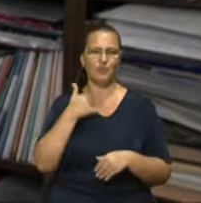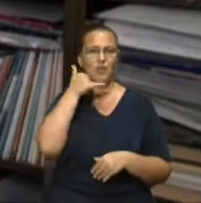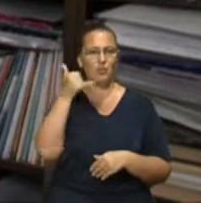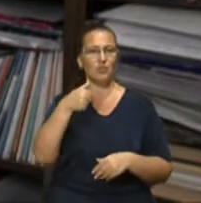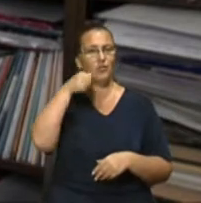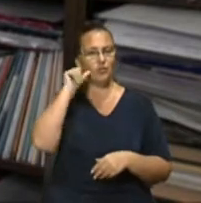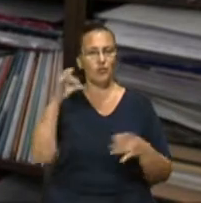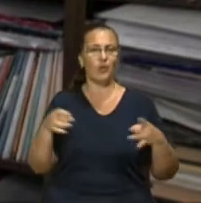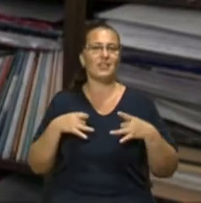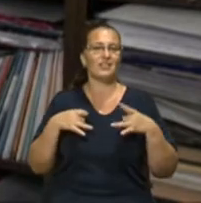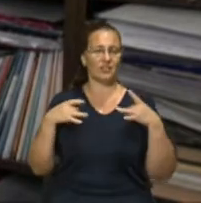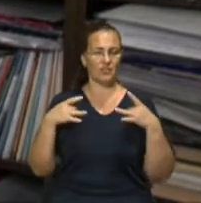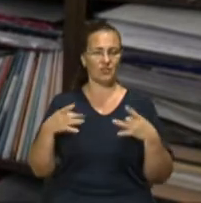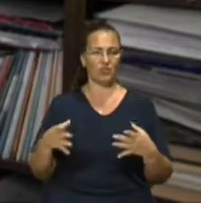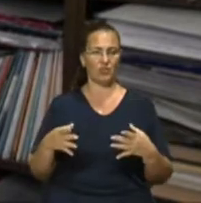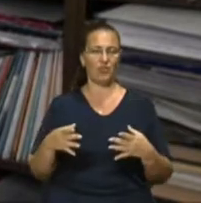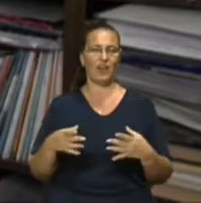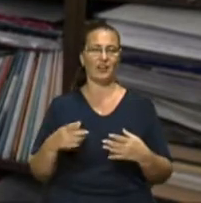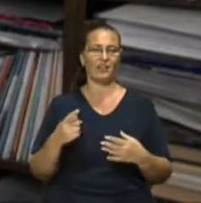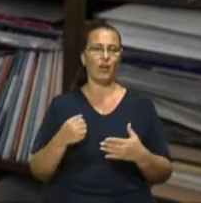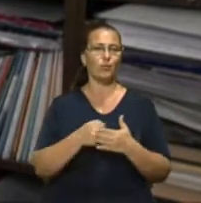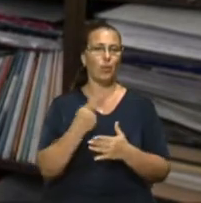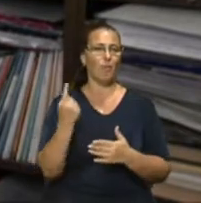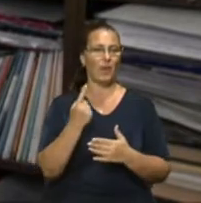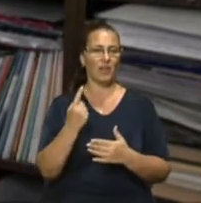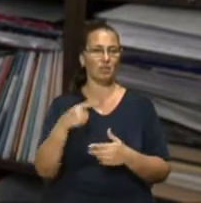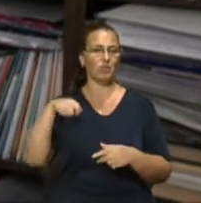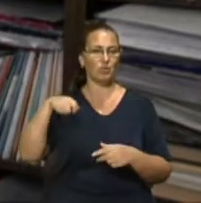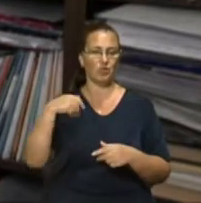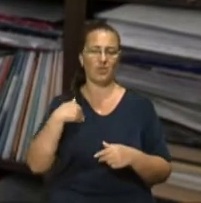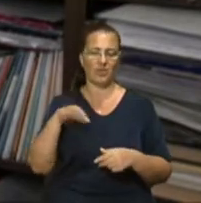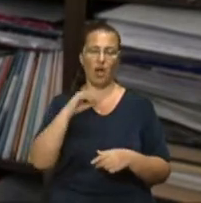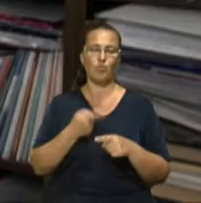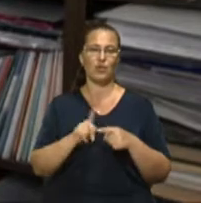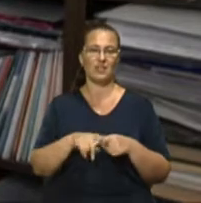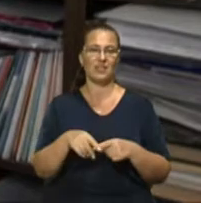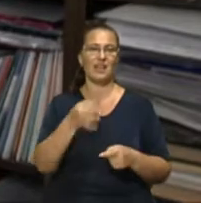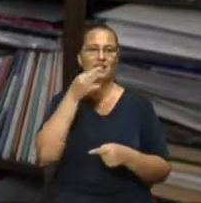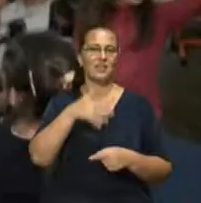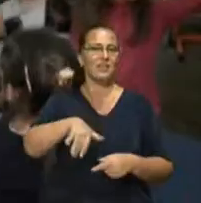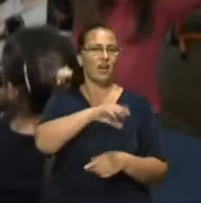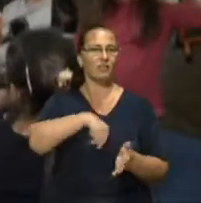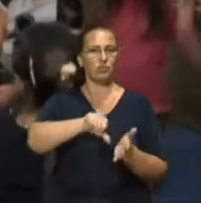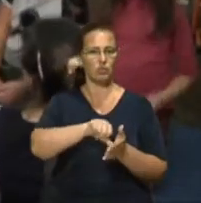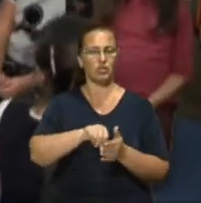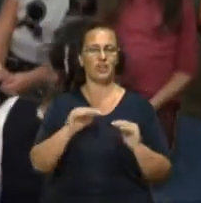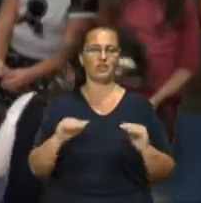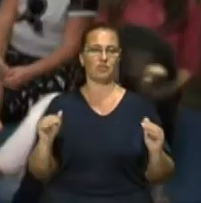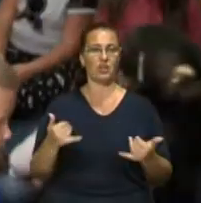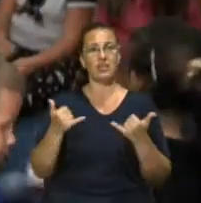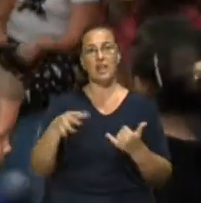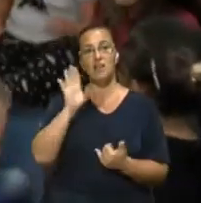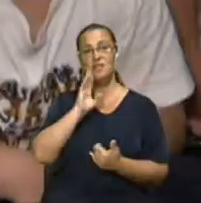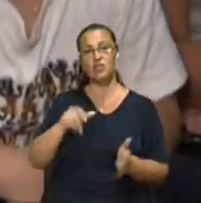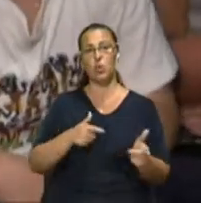урочистості, присвячене першому дзвонику, я про це сказала всім присутнім учням. Зараз Олена Гальвіцька